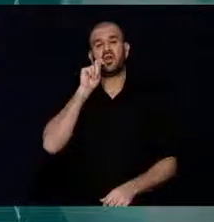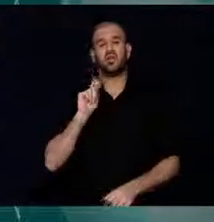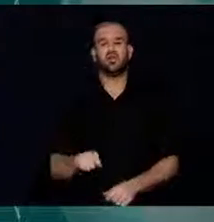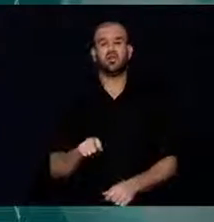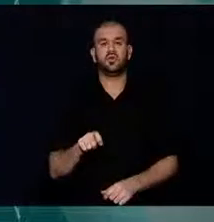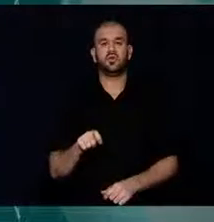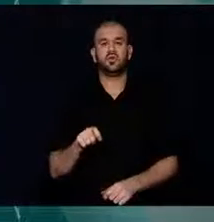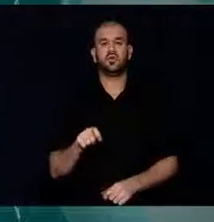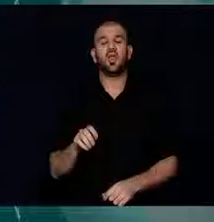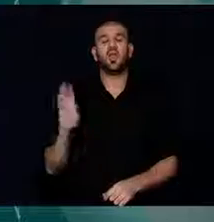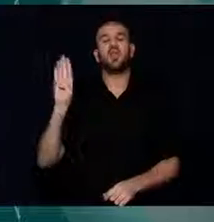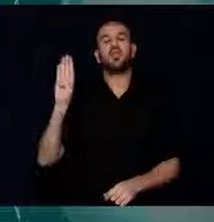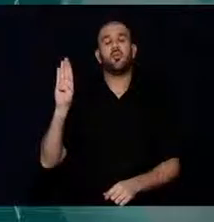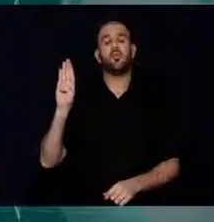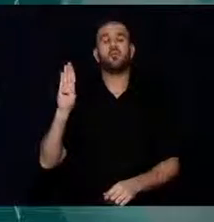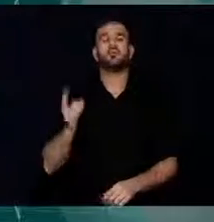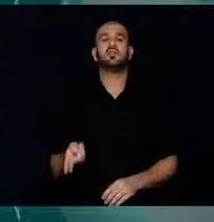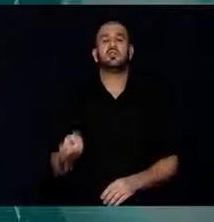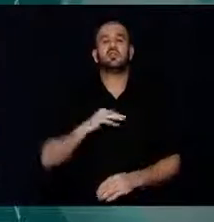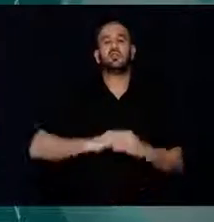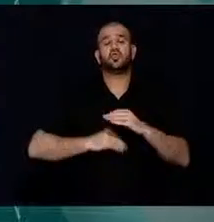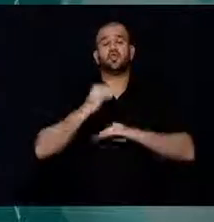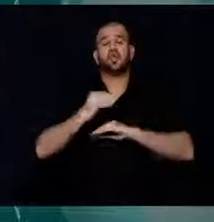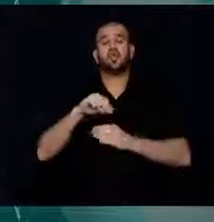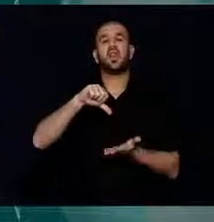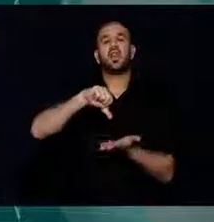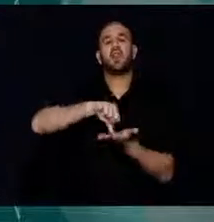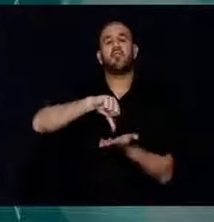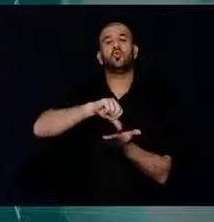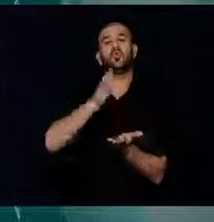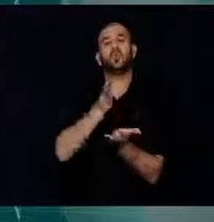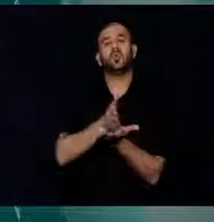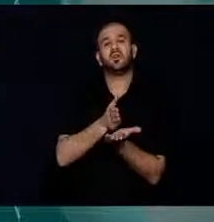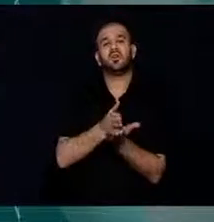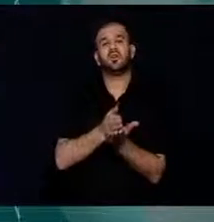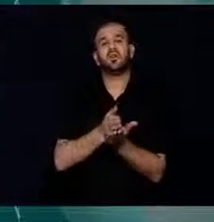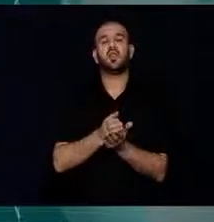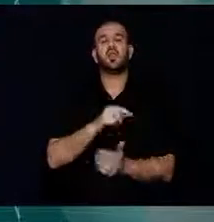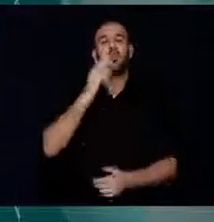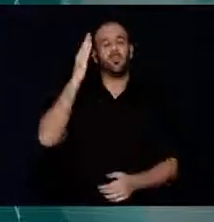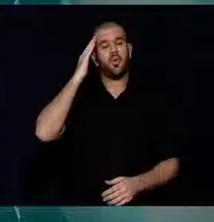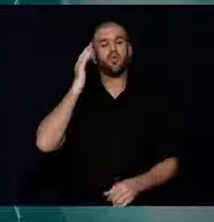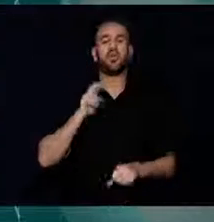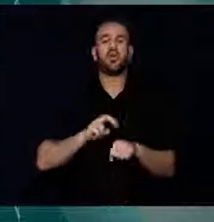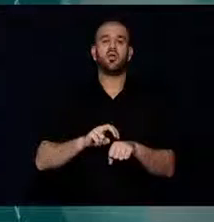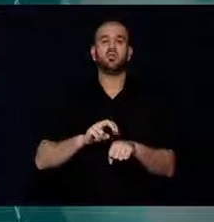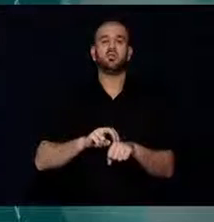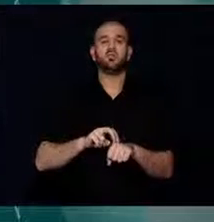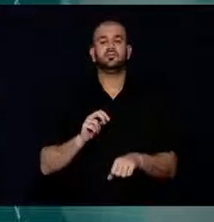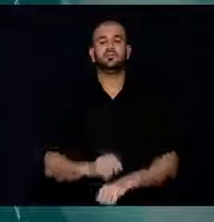Demokrasi Şehitleri, Lefkoşa Mezarlığı'nda kabirleri başında